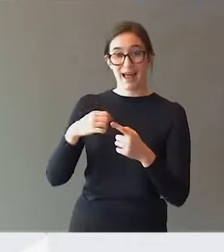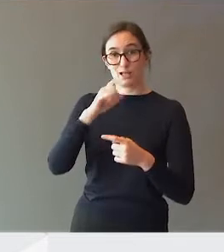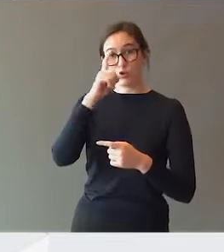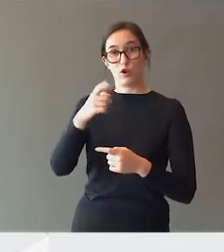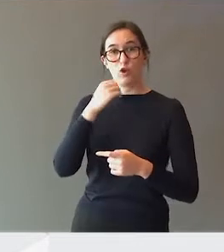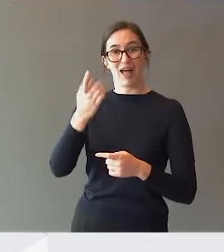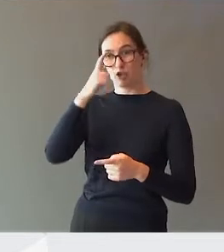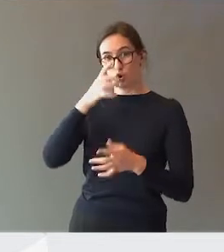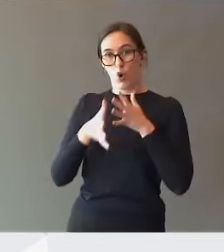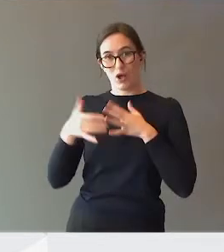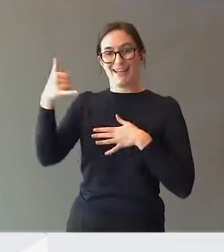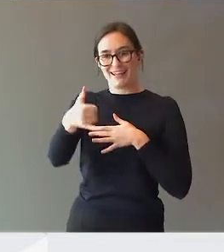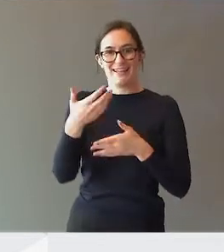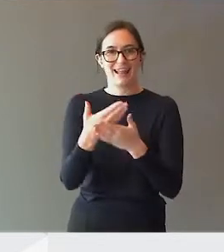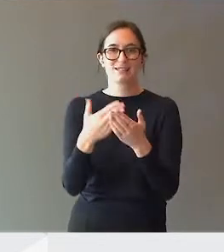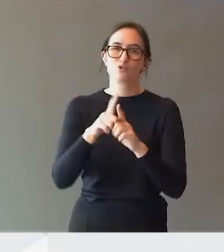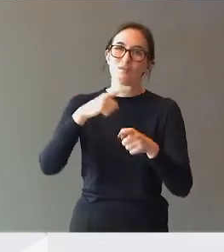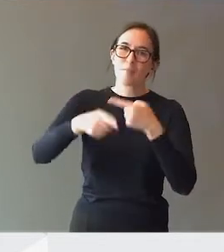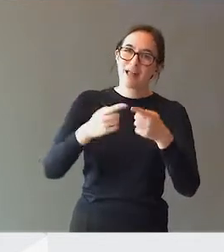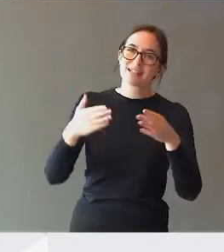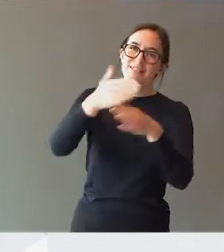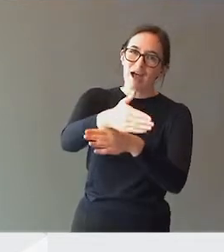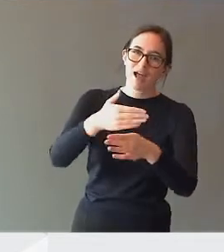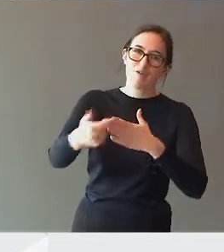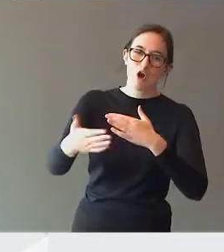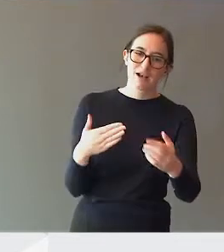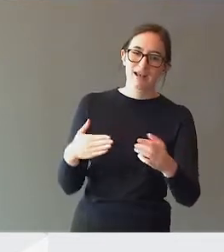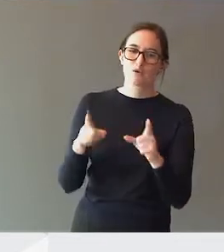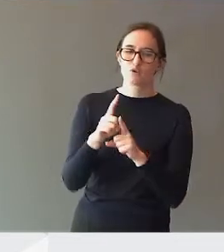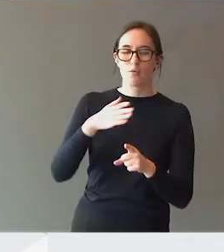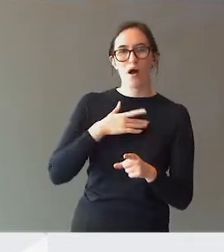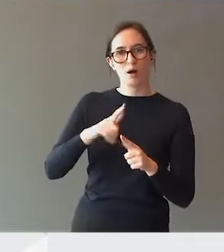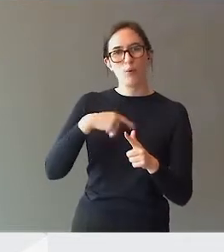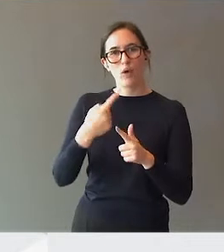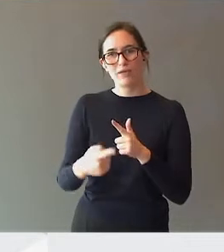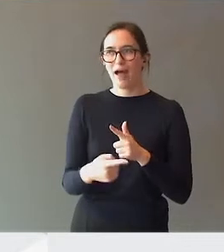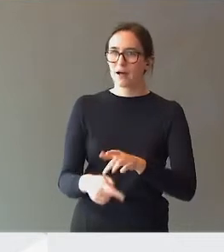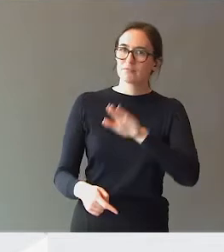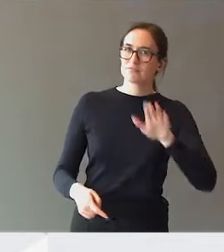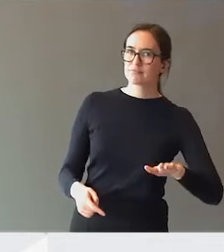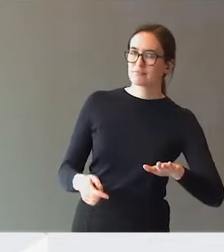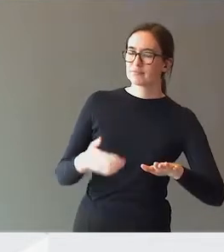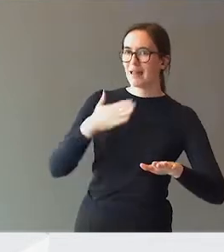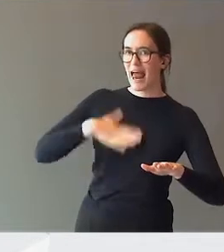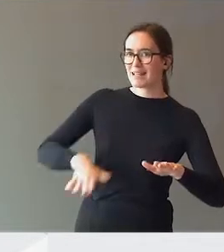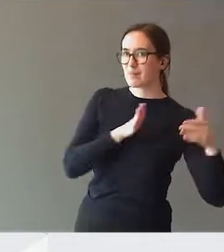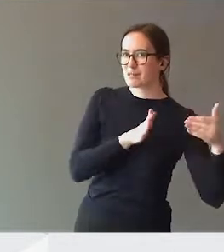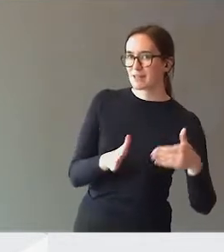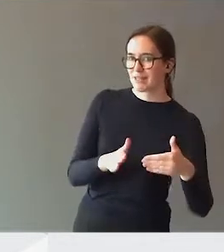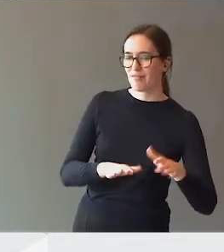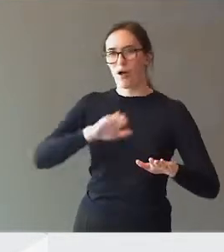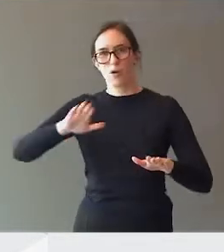som fortsatt er tverrfaglig, og hvor vi har på en måte både en god fot i helseperspektivet og en god fot i